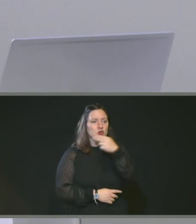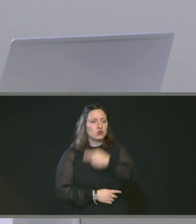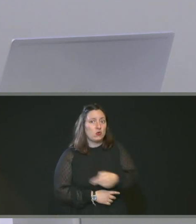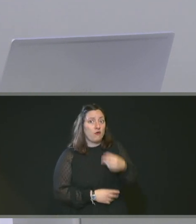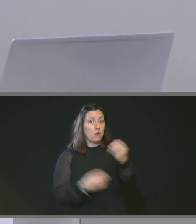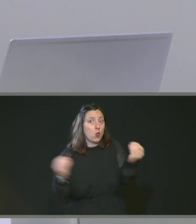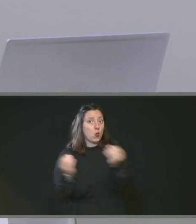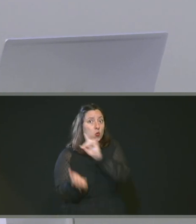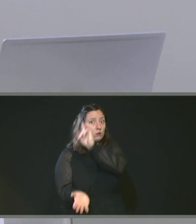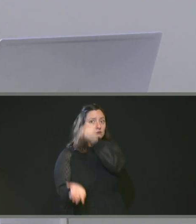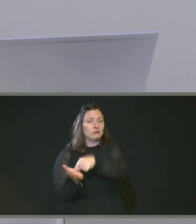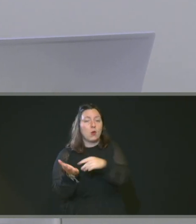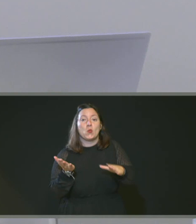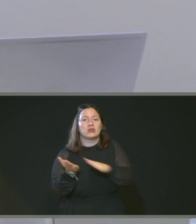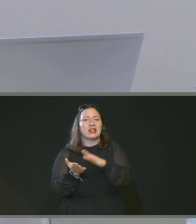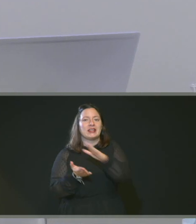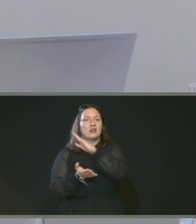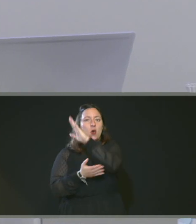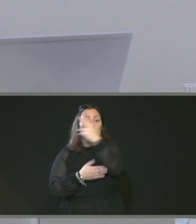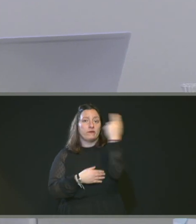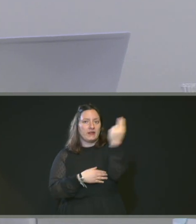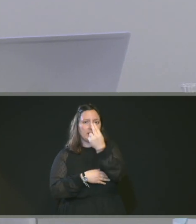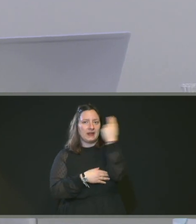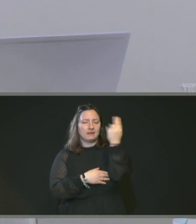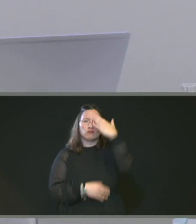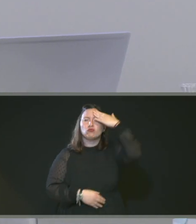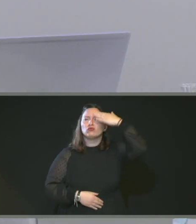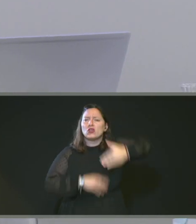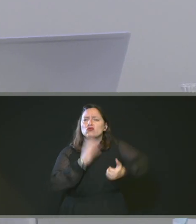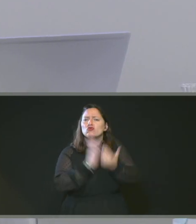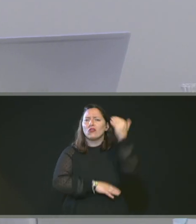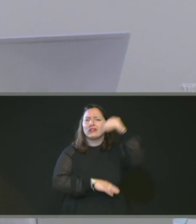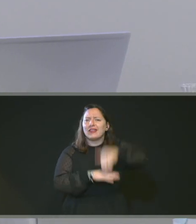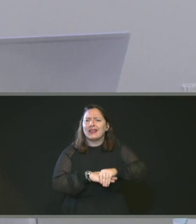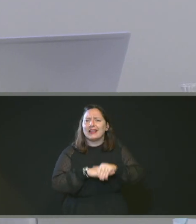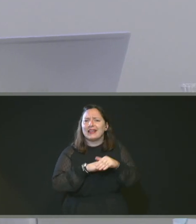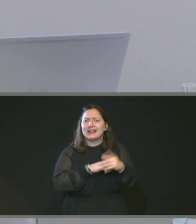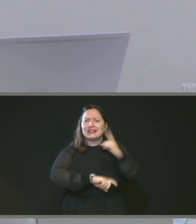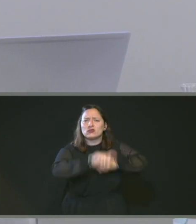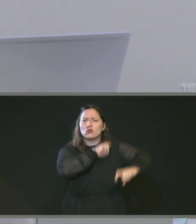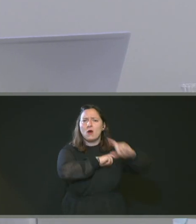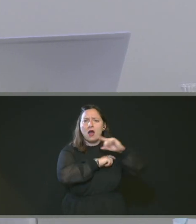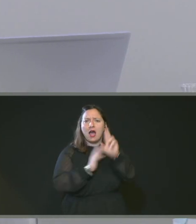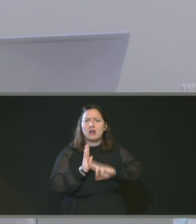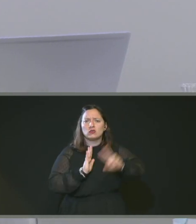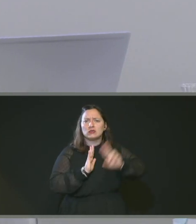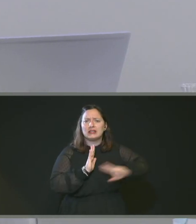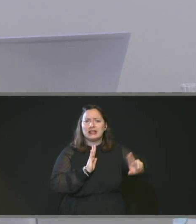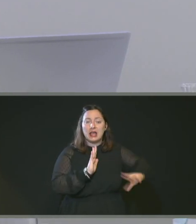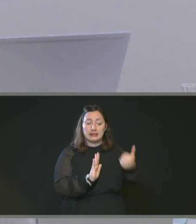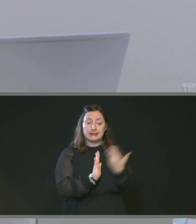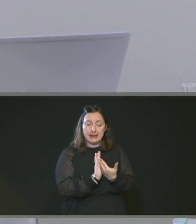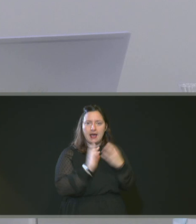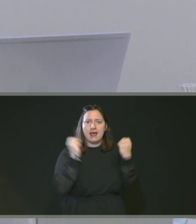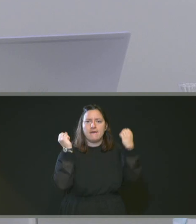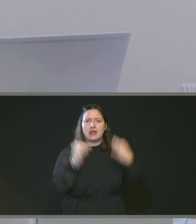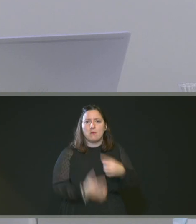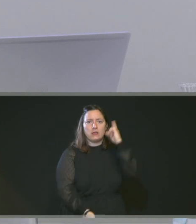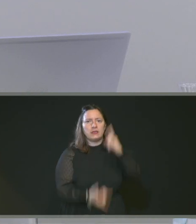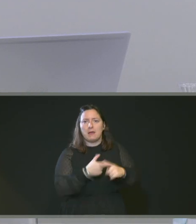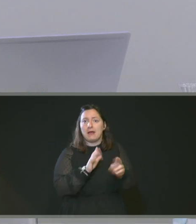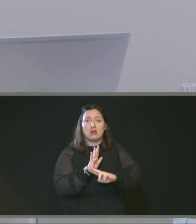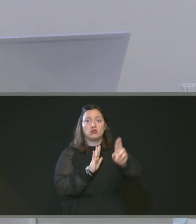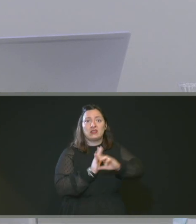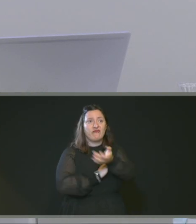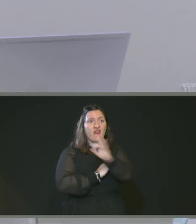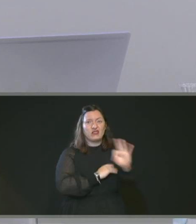le campus de Mont-Saint-Aignan. Je rappelle que les journées d'histoire industrielle sont le seul type de manifestation consacrée à l'industrie en